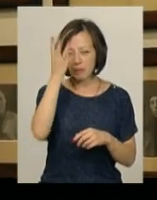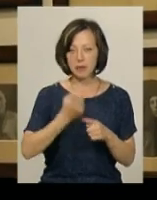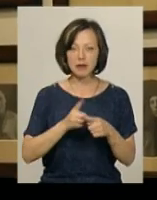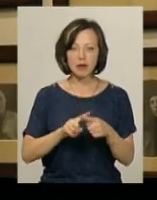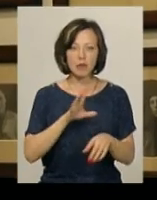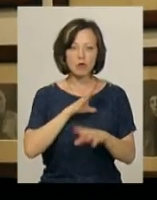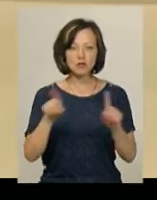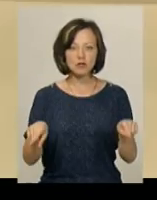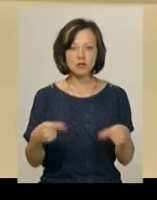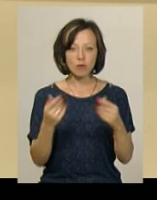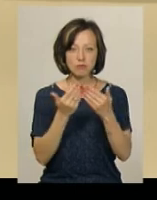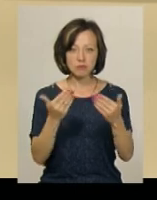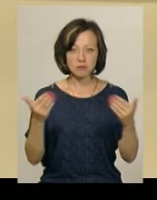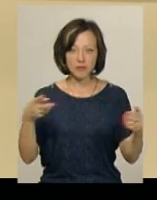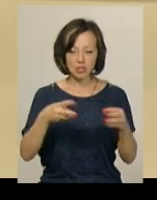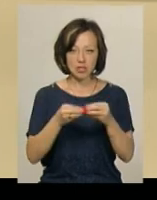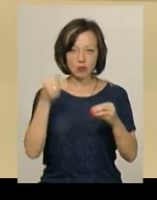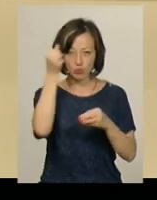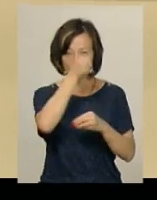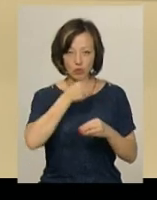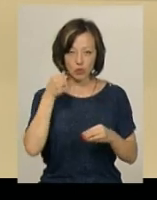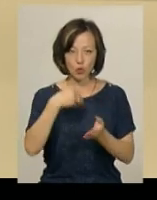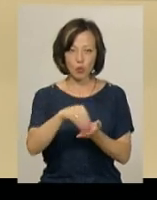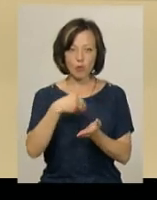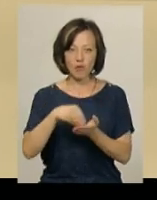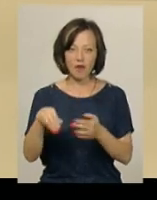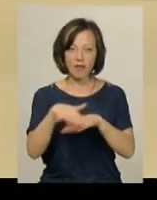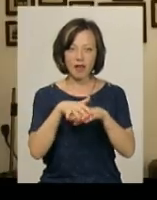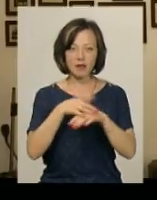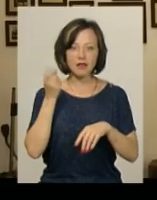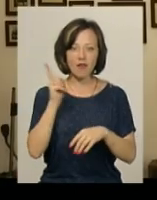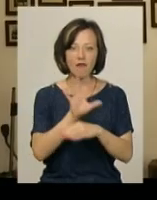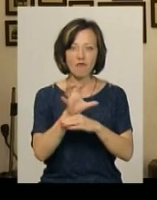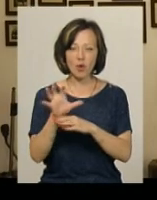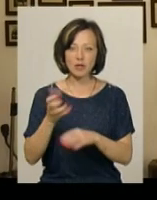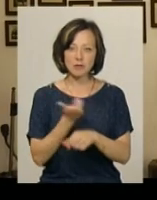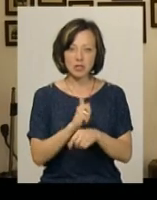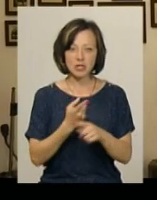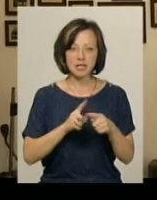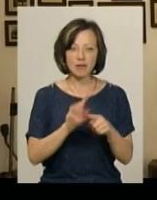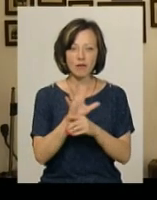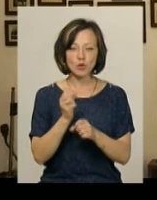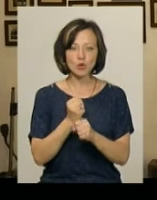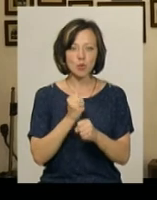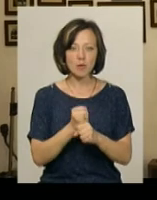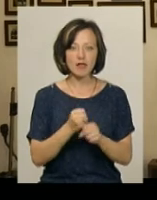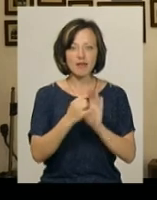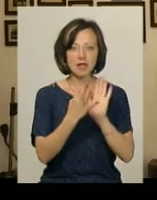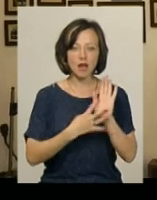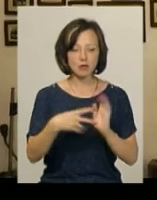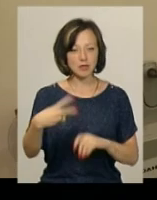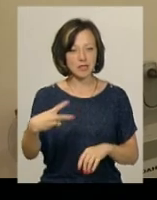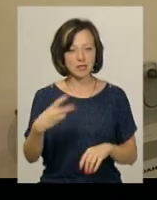який був створений у 2010 році, Костянтин Жданов купував на ринках раритетні фото. Здебільшого, це світлини, зроблені у 19